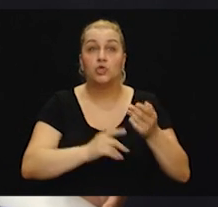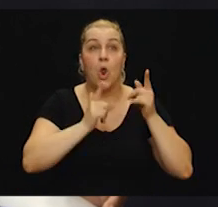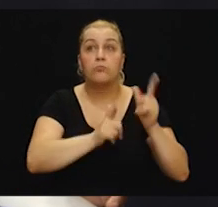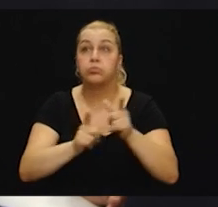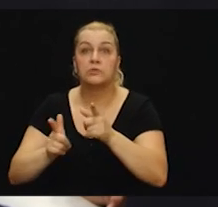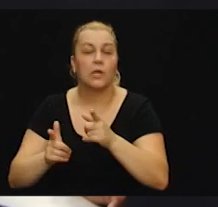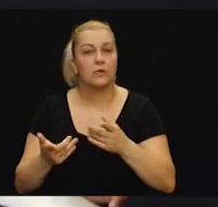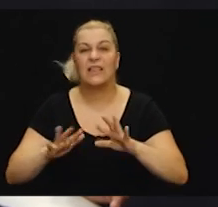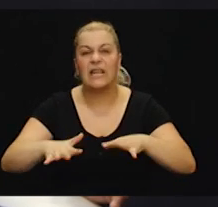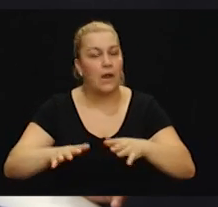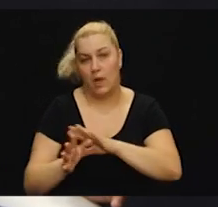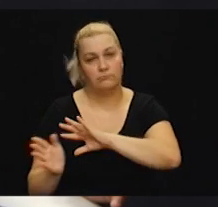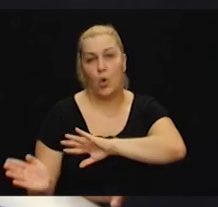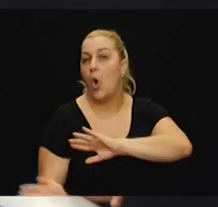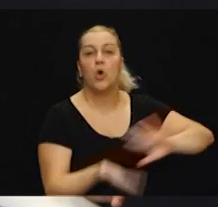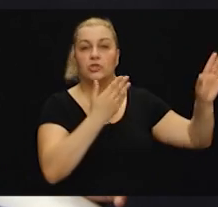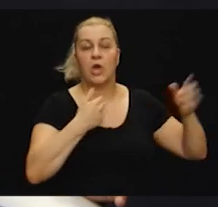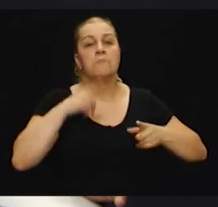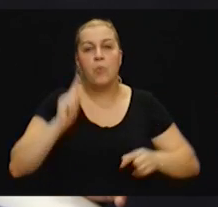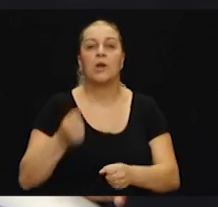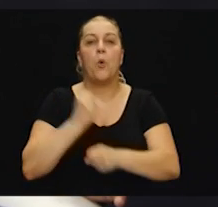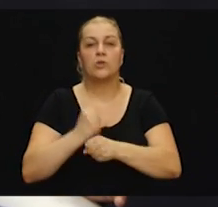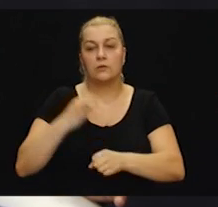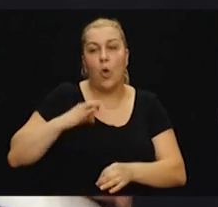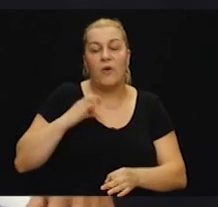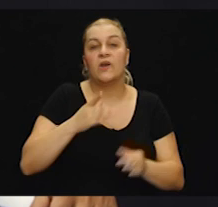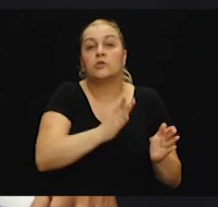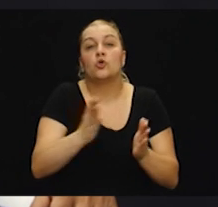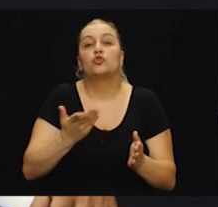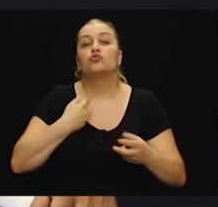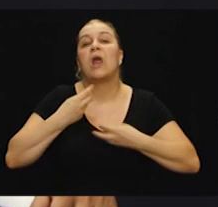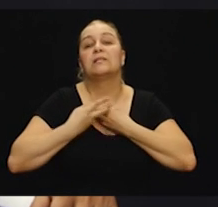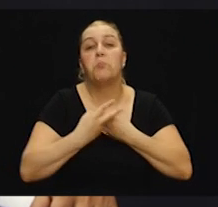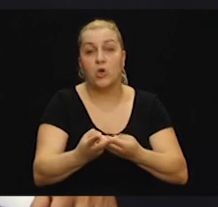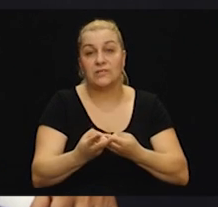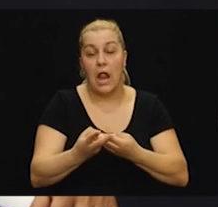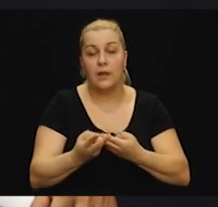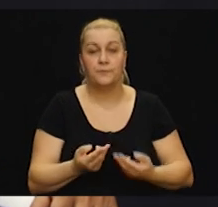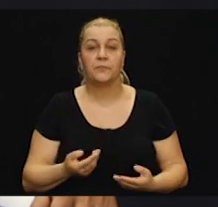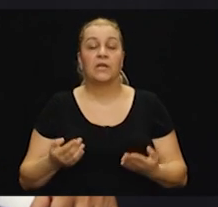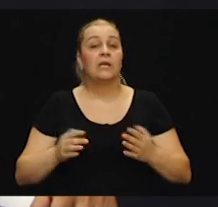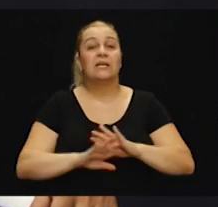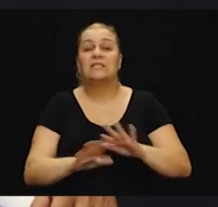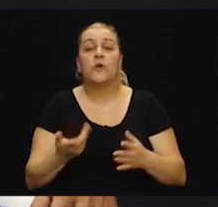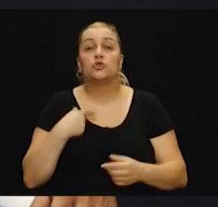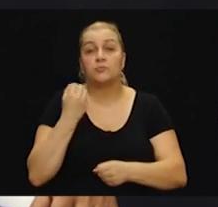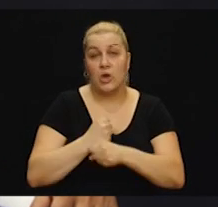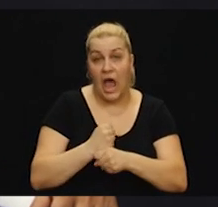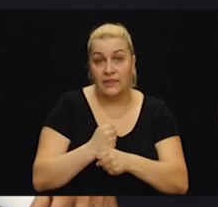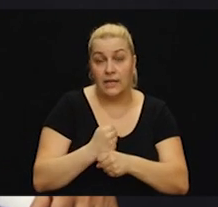zadaću, mora si napraviti ono za što si bija poslan tamo. Sve što smo radili, odradili smo vojnički.